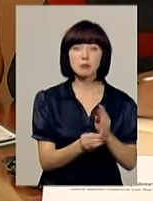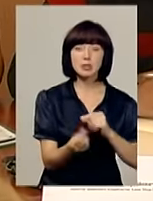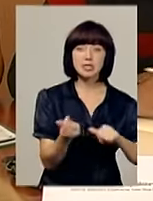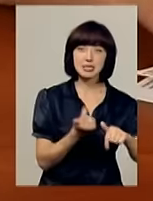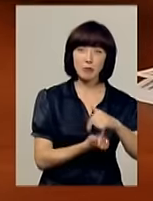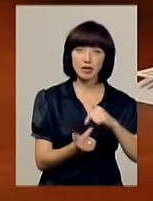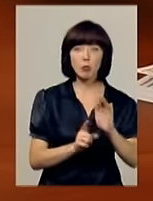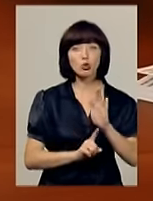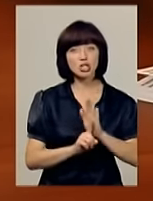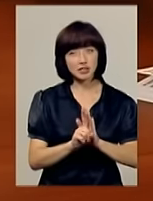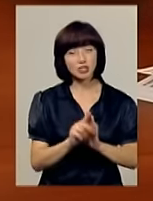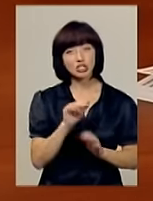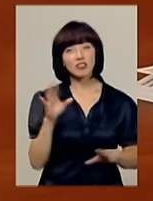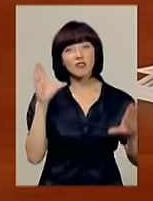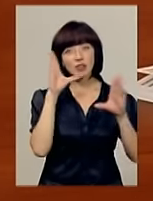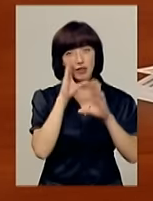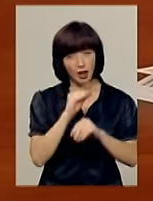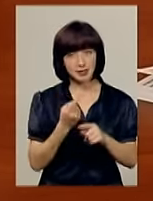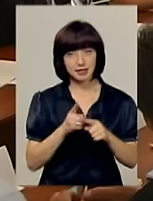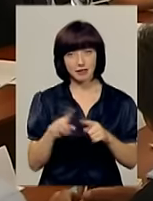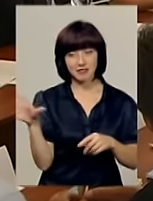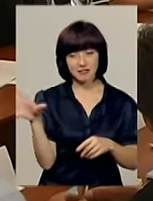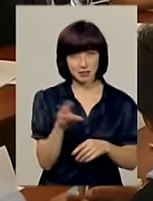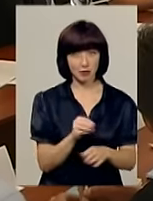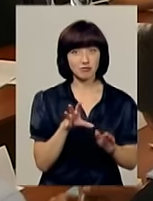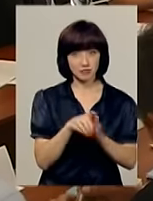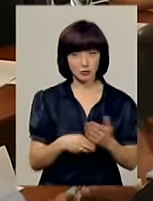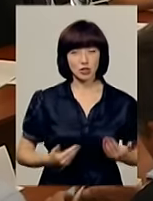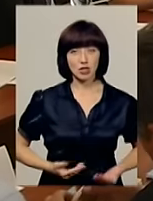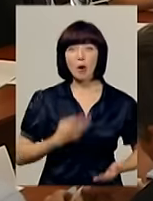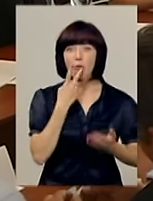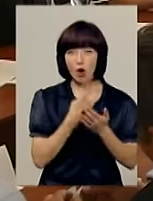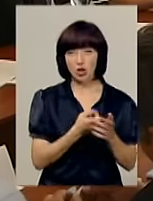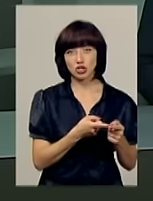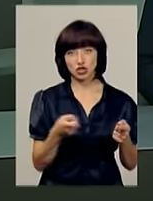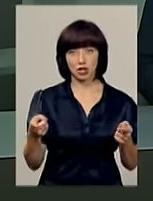-початківцями. Та ось чи вдасться втілити задумане в життя, покаже час.